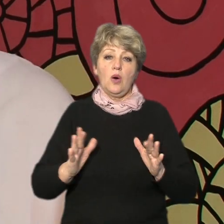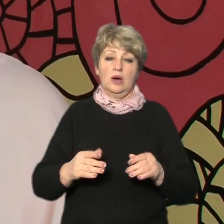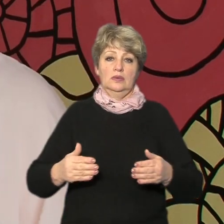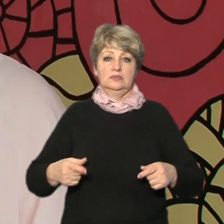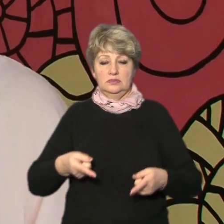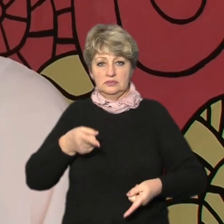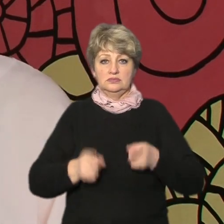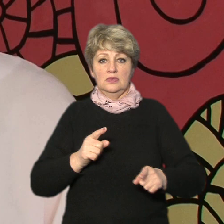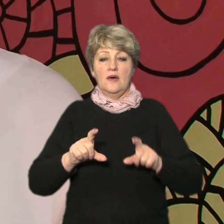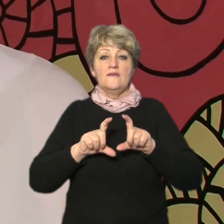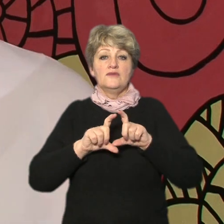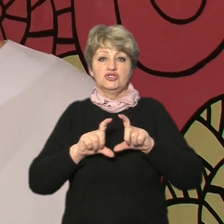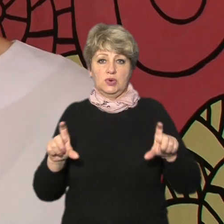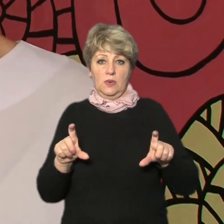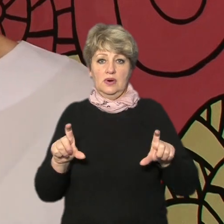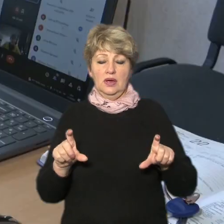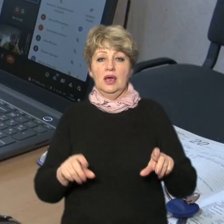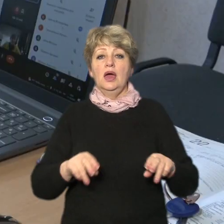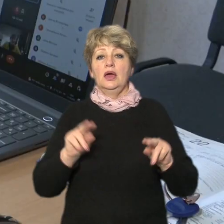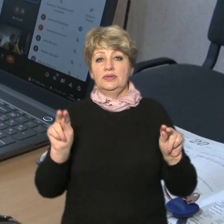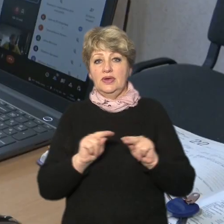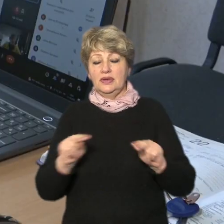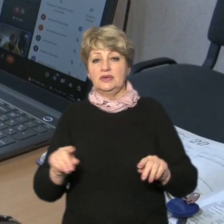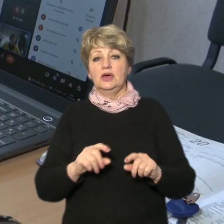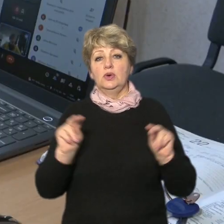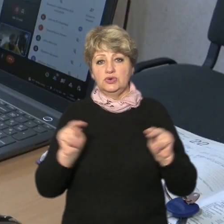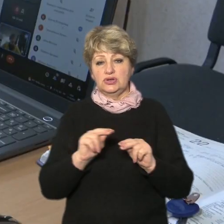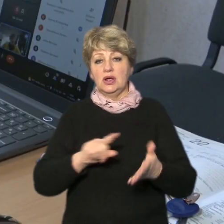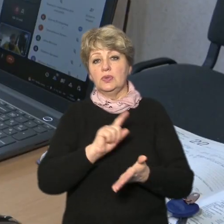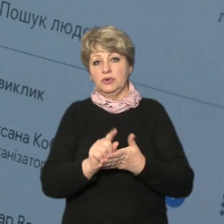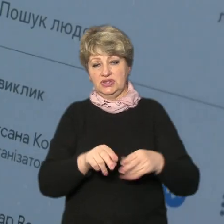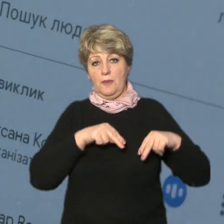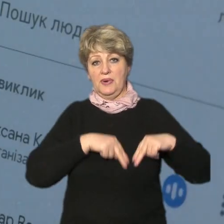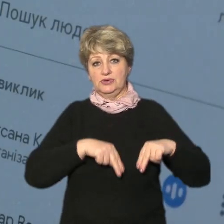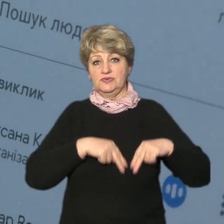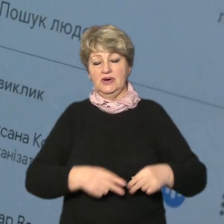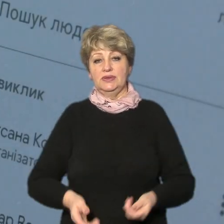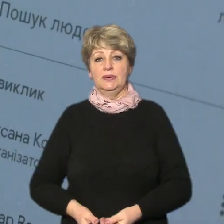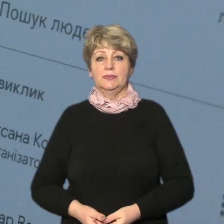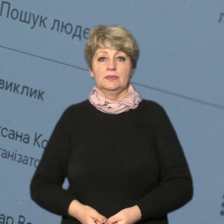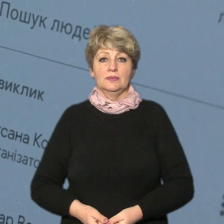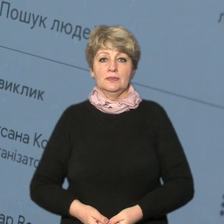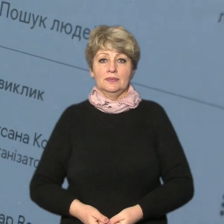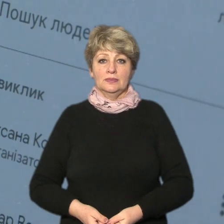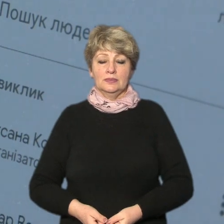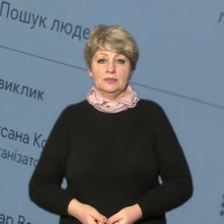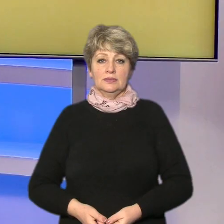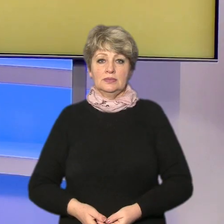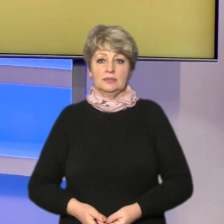цим саме вчителі школи повинні працювати Ірина Філенко Олег Кураш та Масгорозія новини на Суспільному Чиркаси